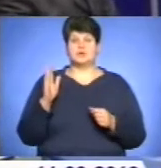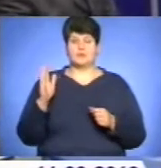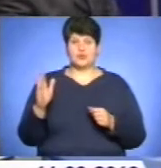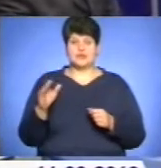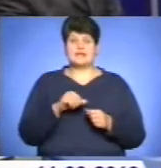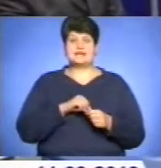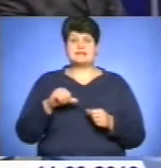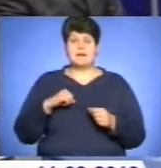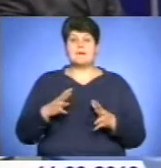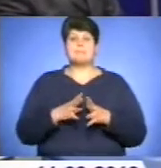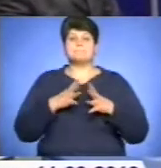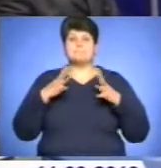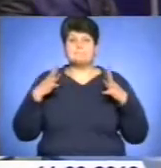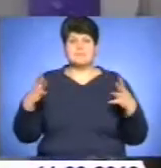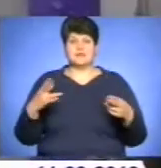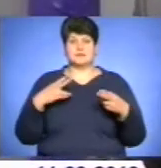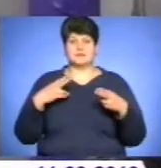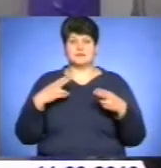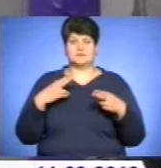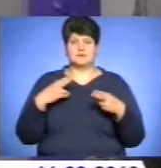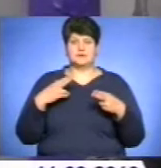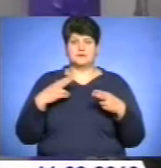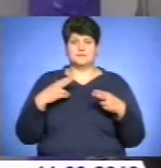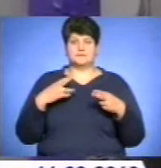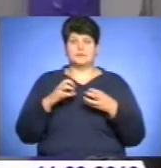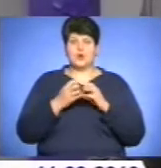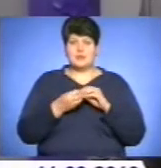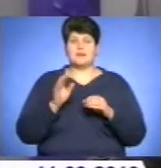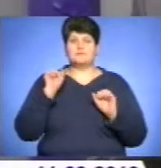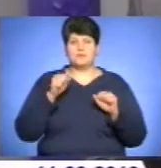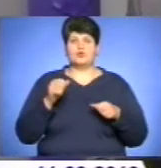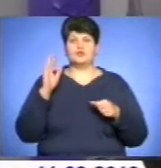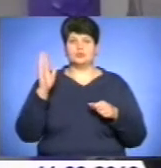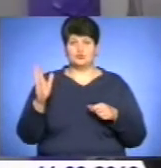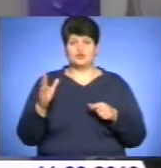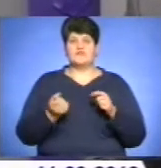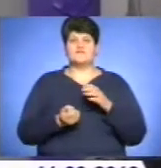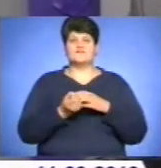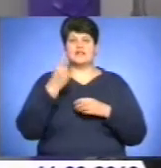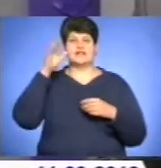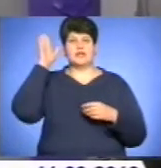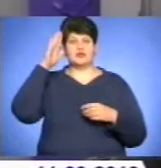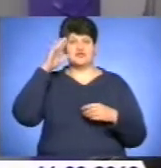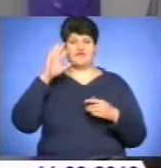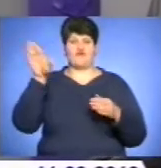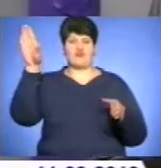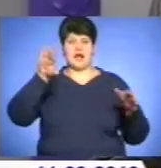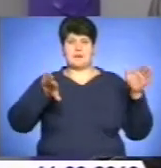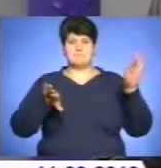Найбільша загроза може бути при виникненні дощів в Карпатському регіоні.